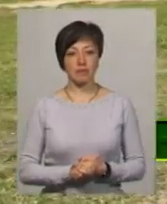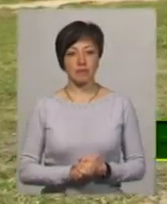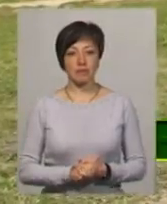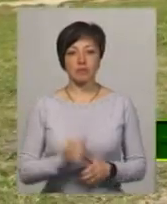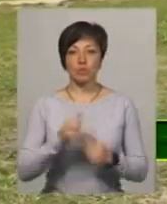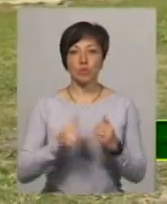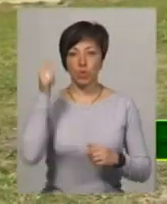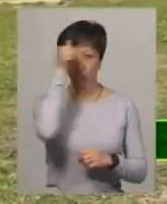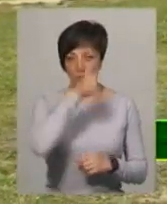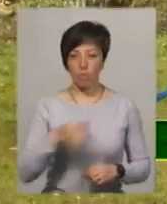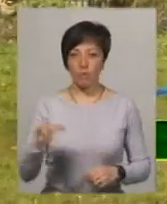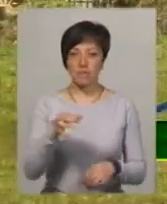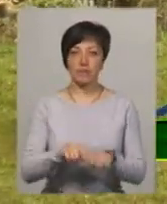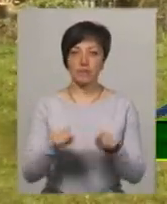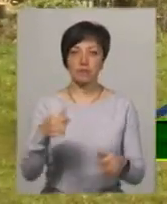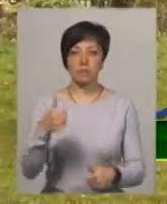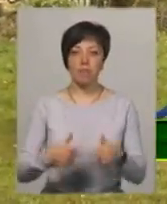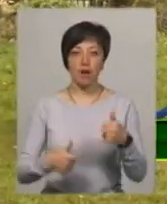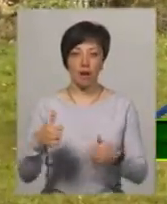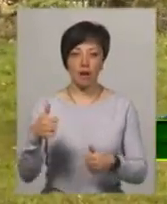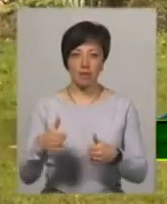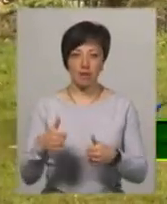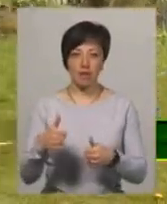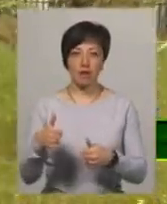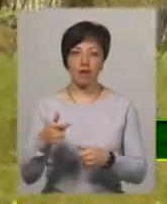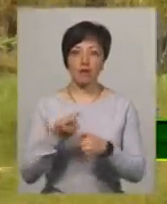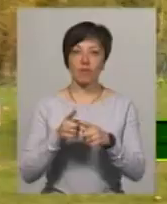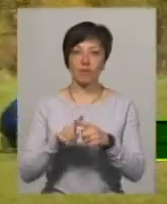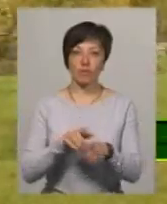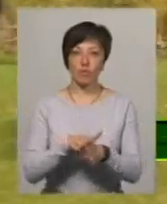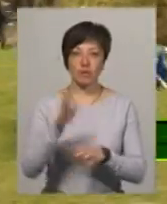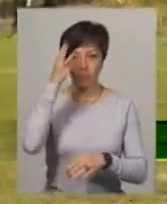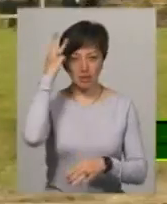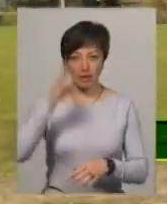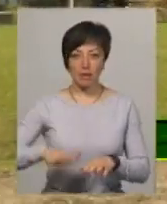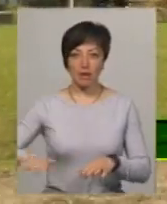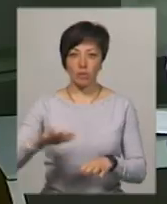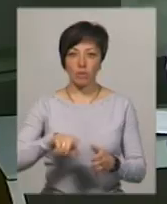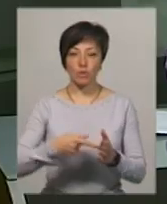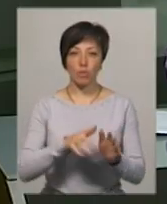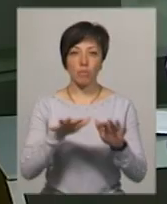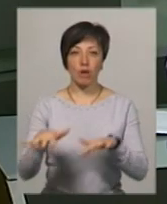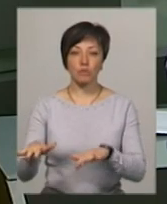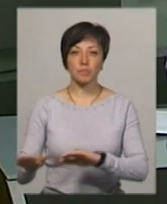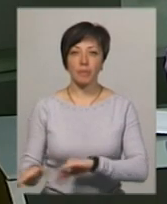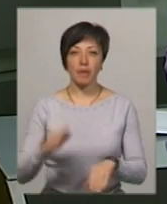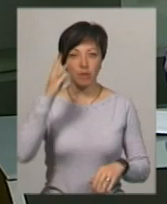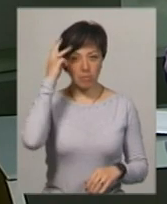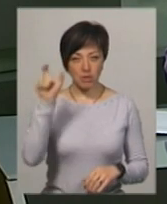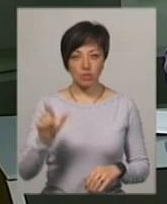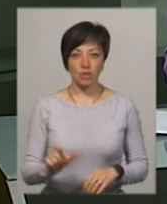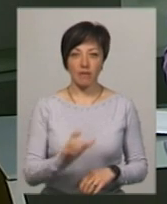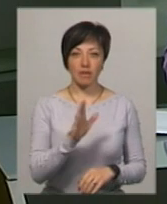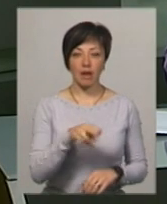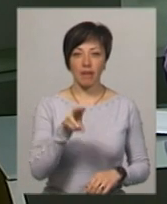Щорічні обласні відкриті змагання з повітряних зміїв відбулись в Хмельницькому на території міського пляжу. Хмельничанин Віталій